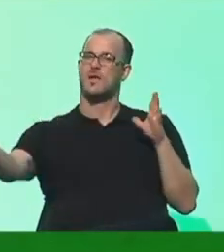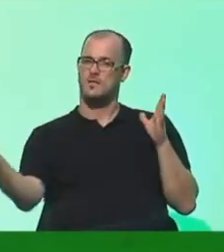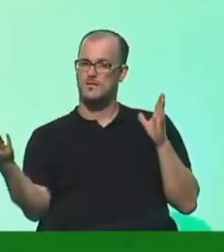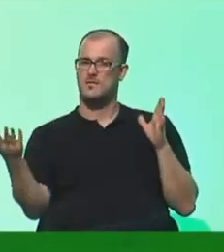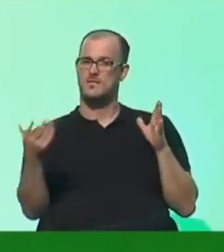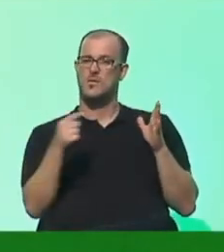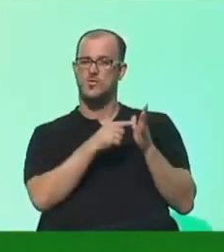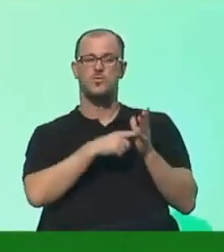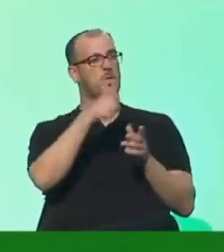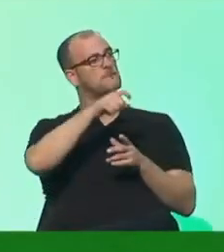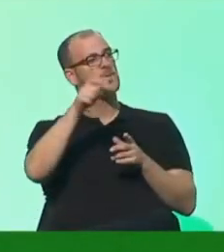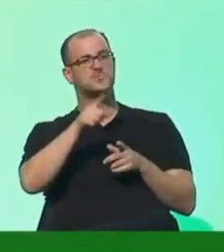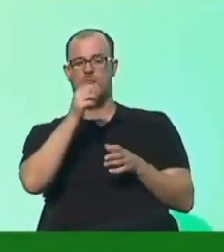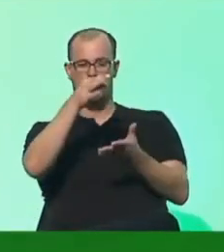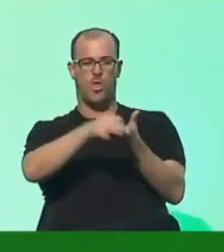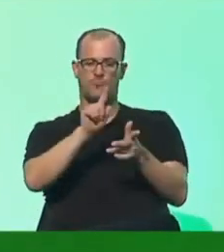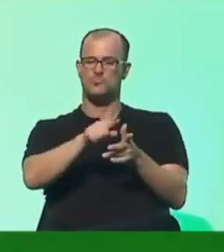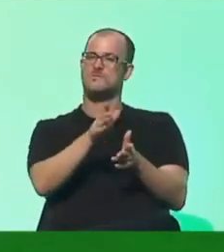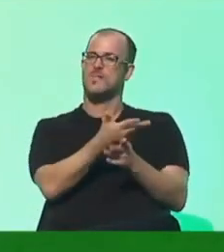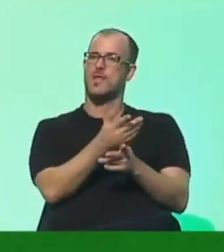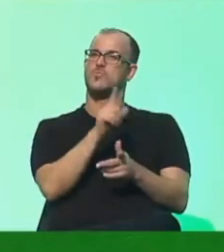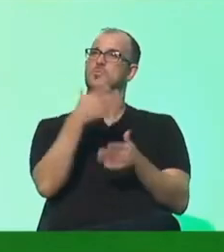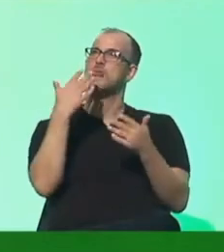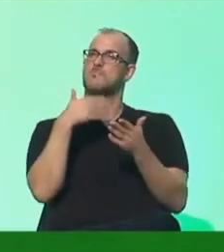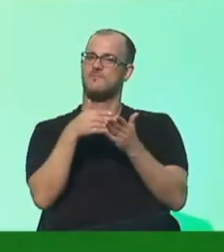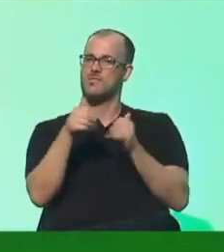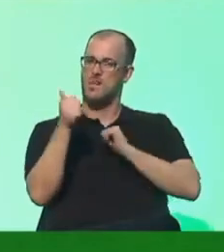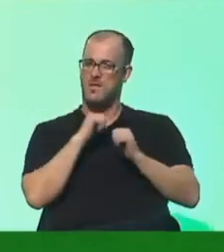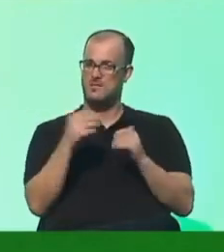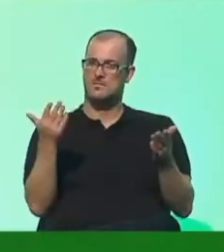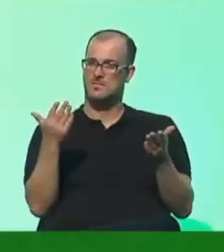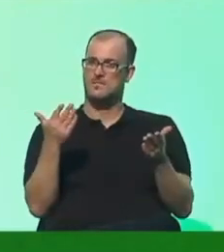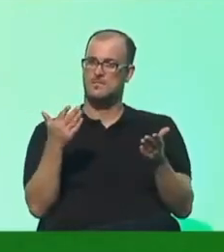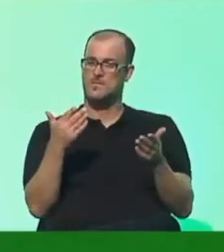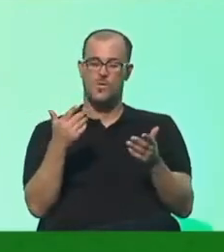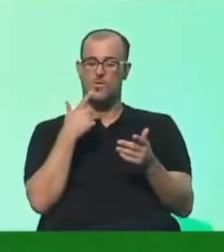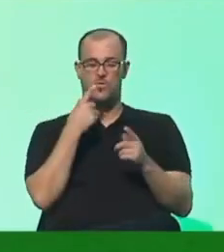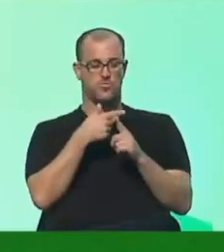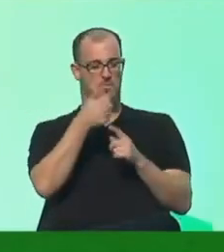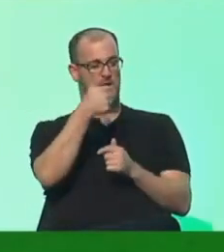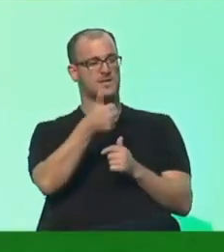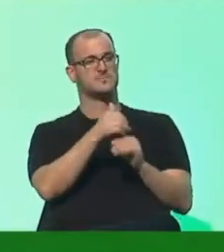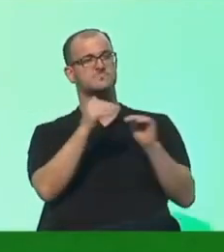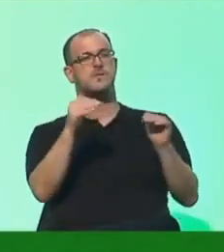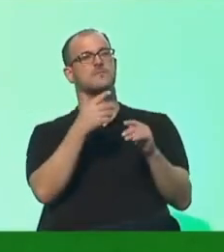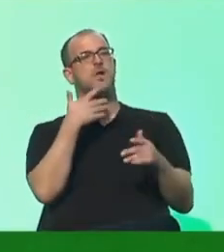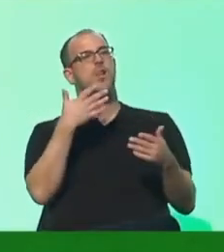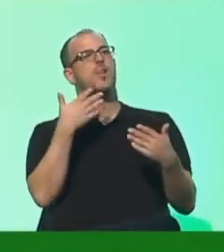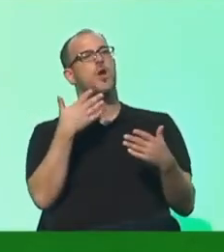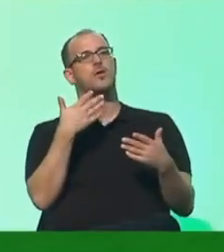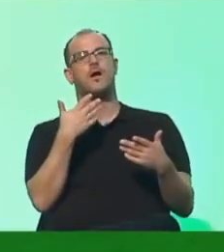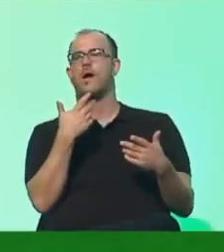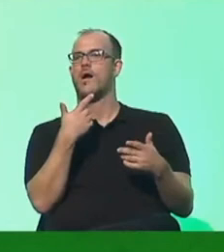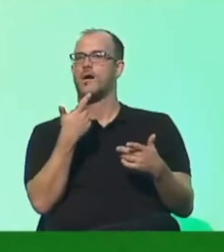Menschen ihre Dörfer verlassen müssen und das Klima weiterleidet. Zur Nummer 1 im schnellsten und lockersten Lockerungsmanöver